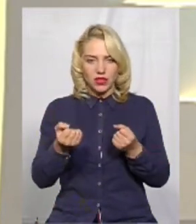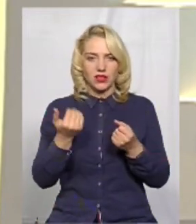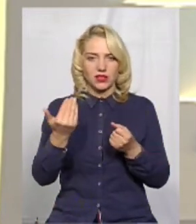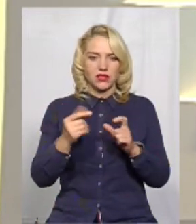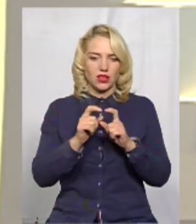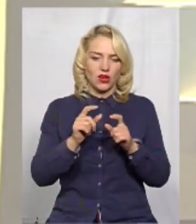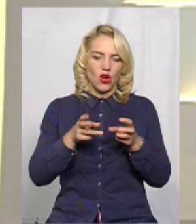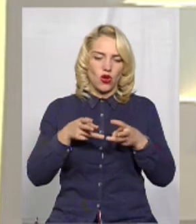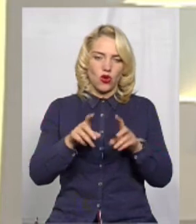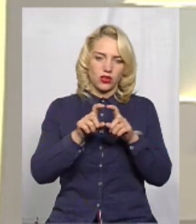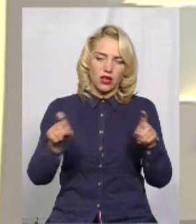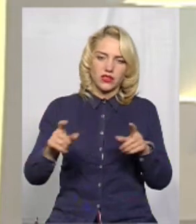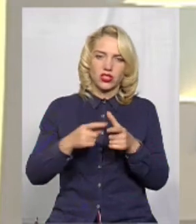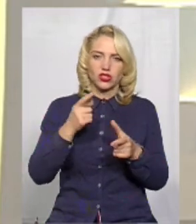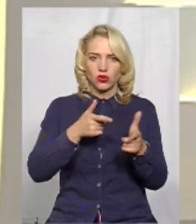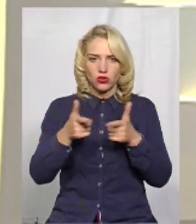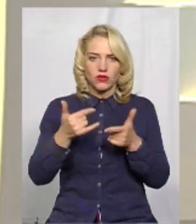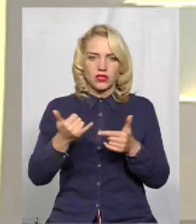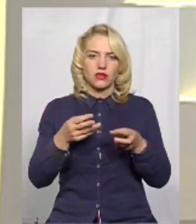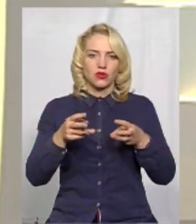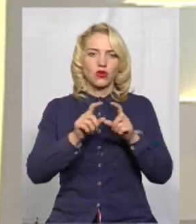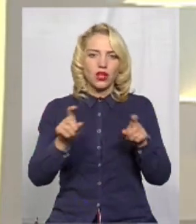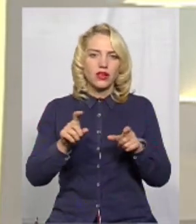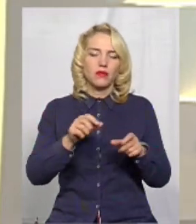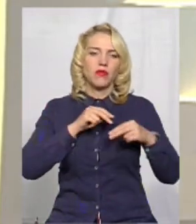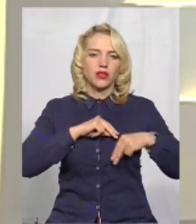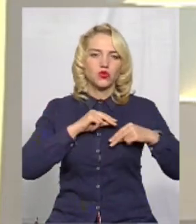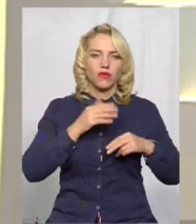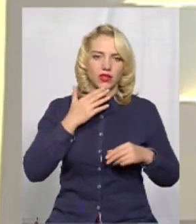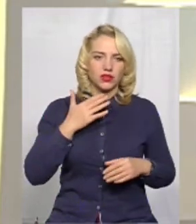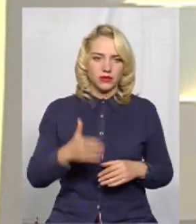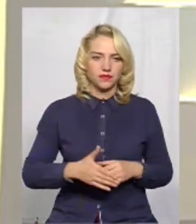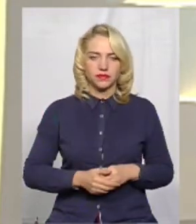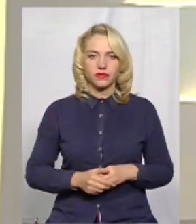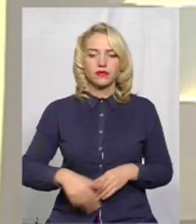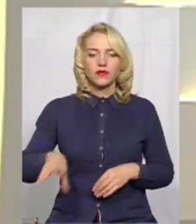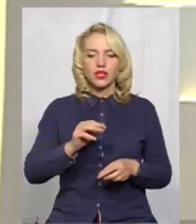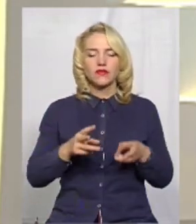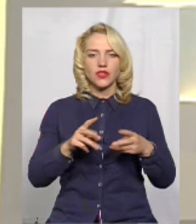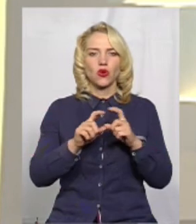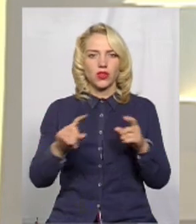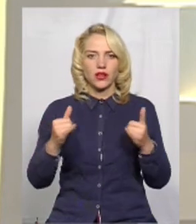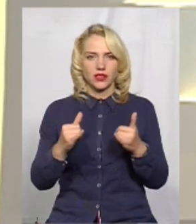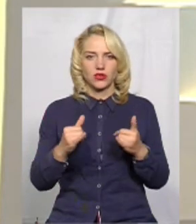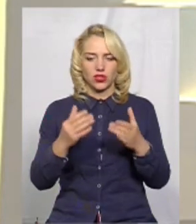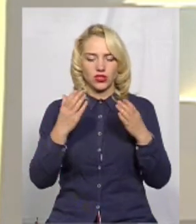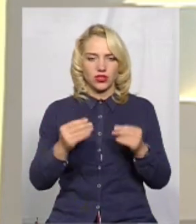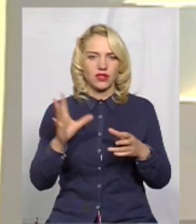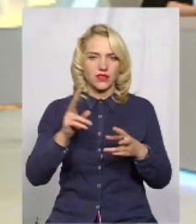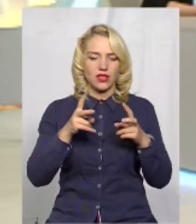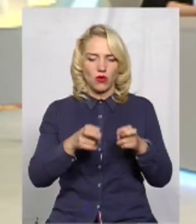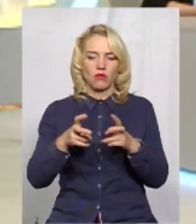гаразд, що готові котельні працювати вже хоч завтра, коли температура режиму буде дозволятися? Всі котельні на сьогодні ще опечатані,